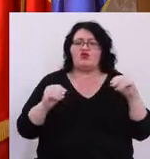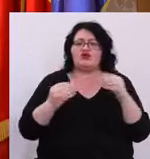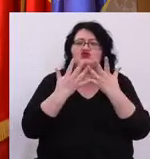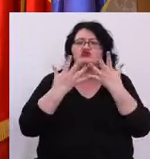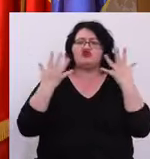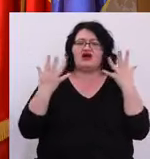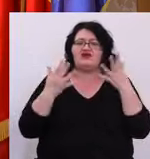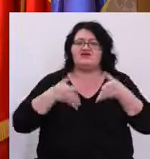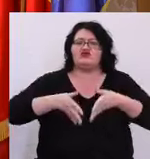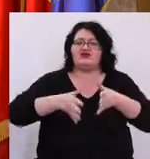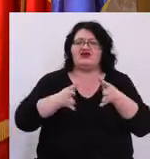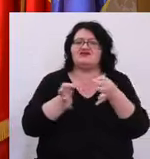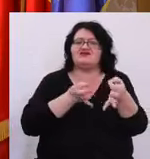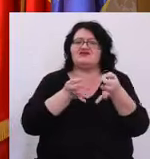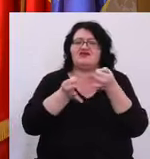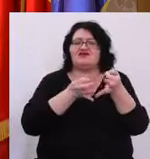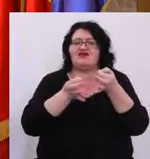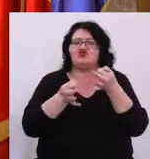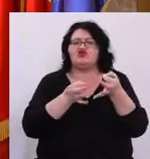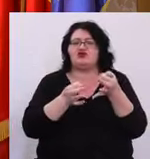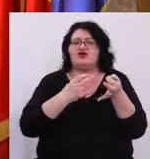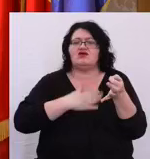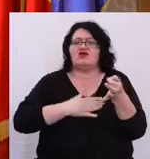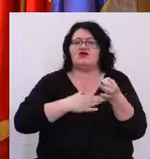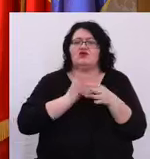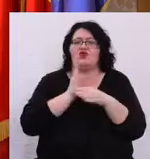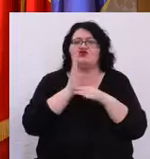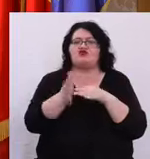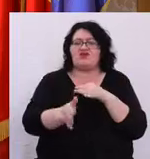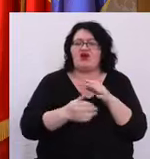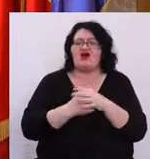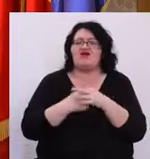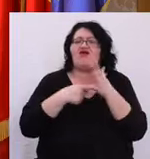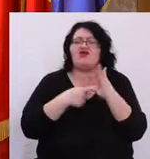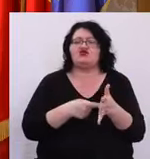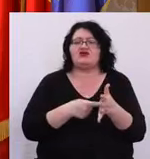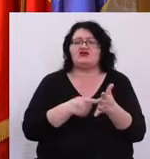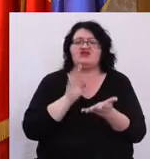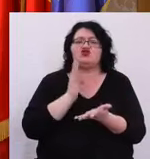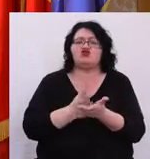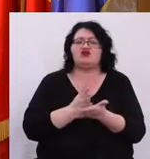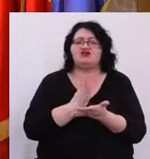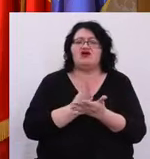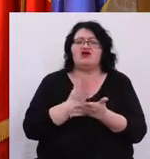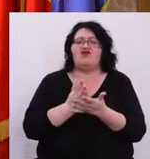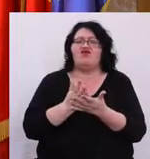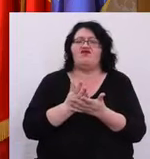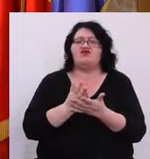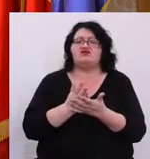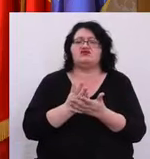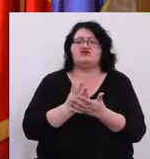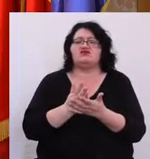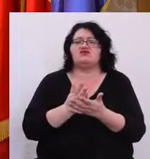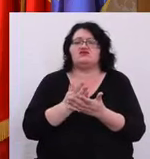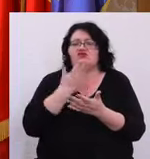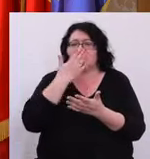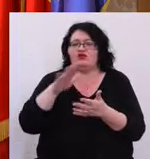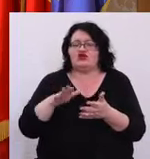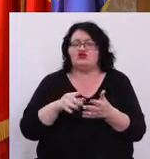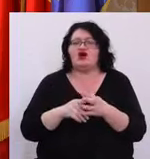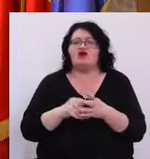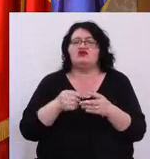își clarifice direcția strategică în care vrea să meargă Aceste decizii au fost luate Și în acest context